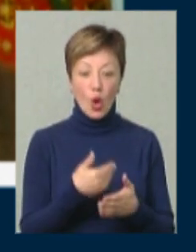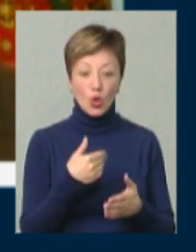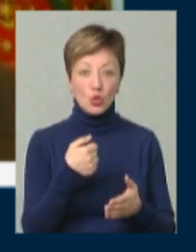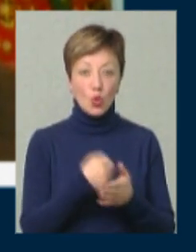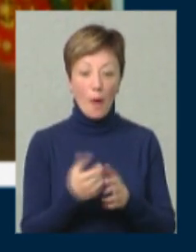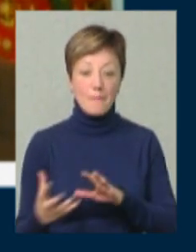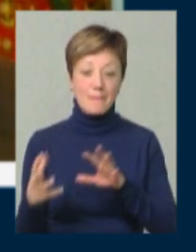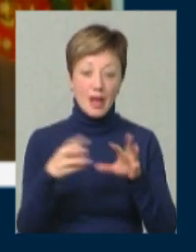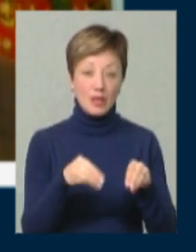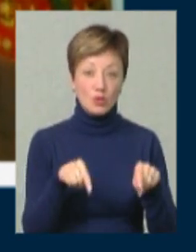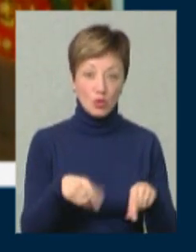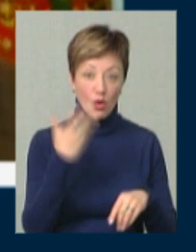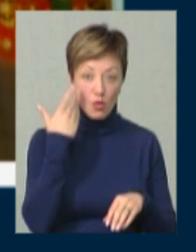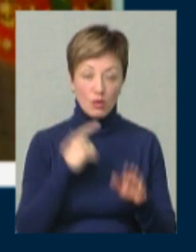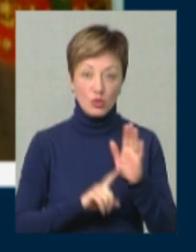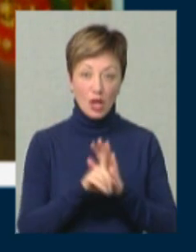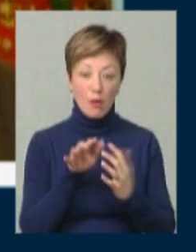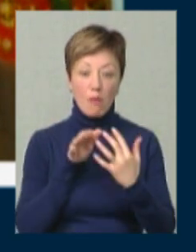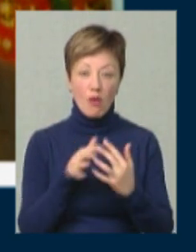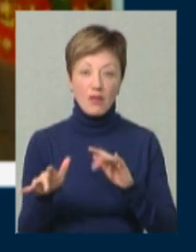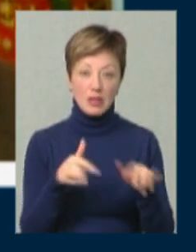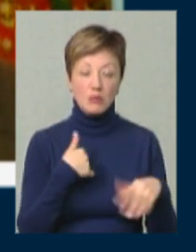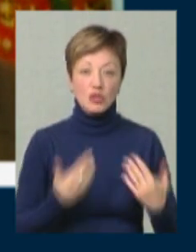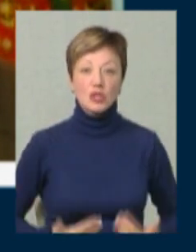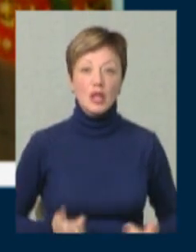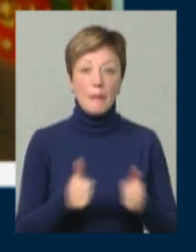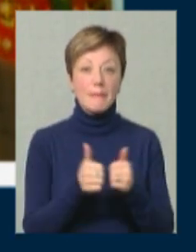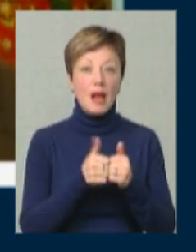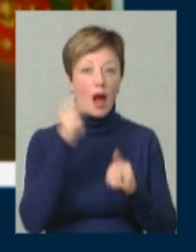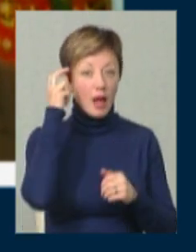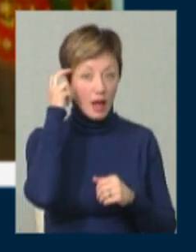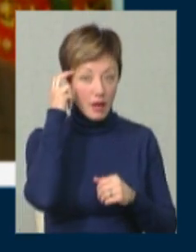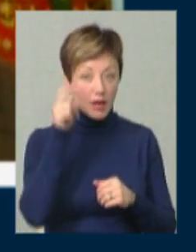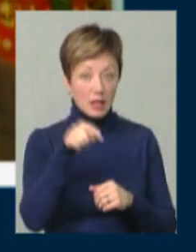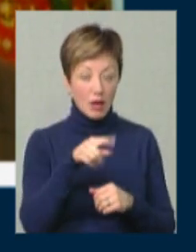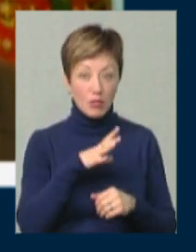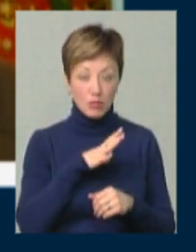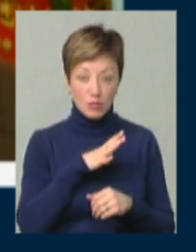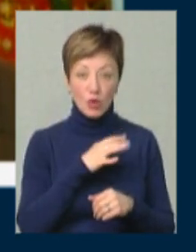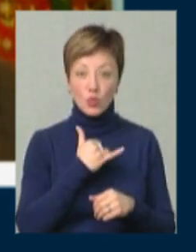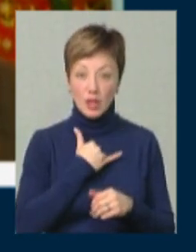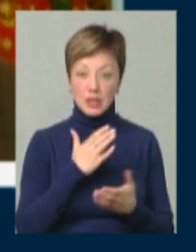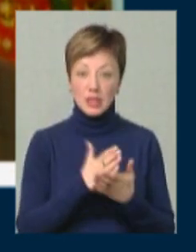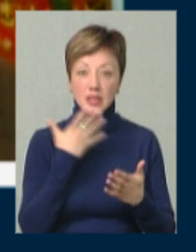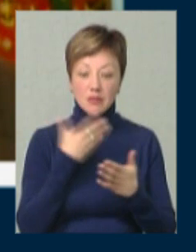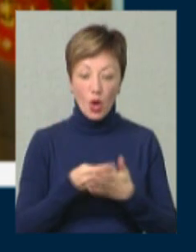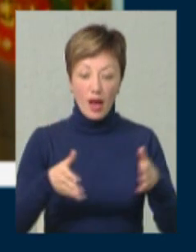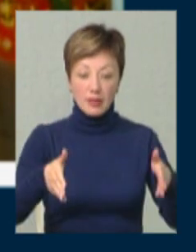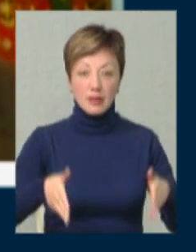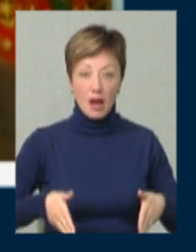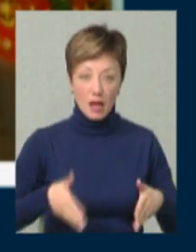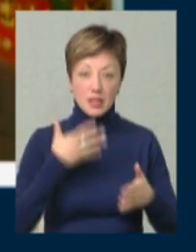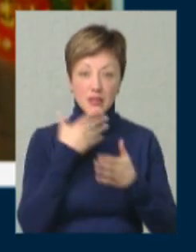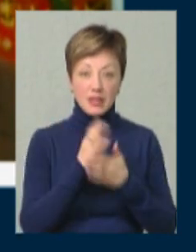сюди, коли почали бойові дії, ми жили біля Києва, і там в нас також є своя ділянка,